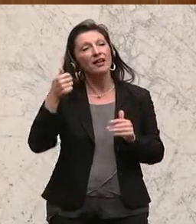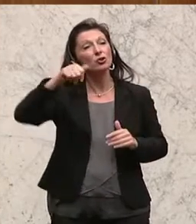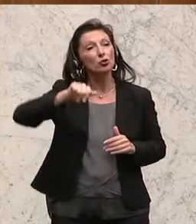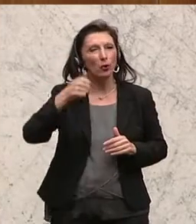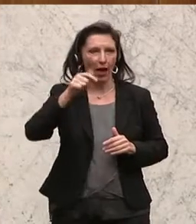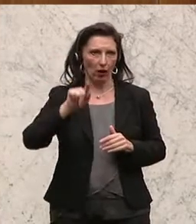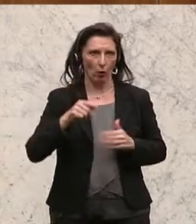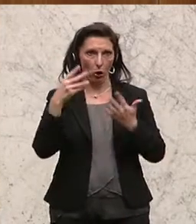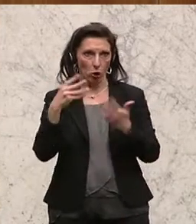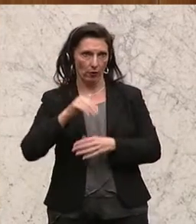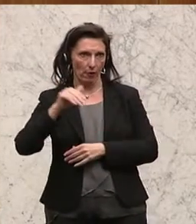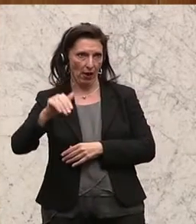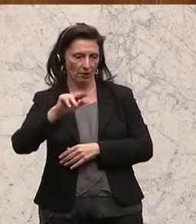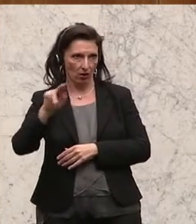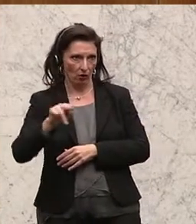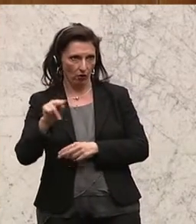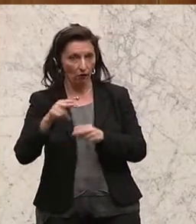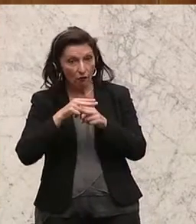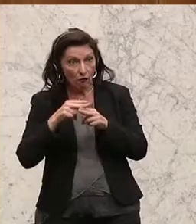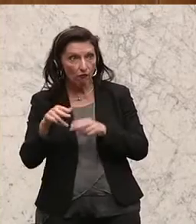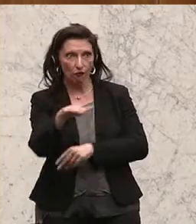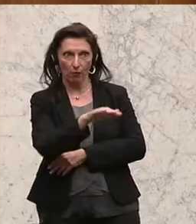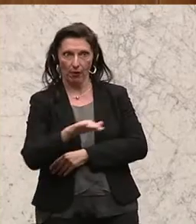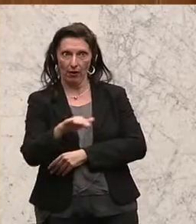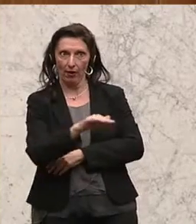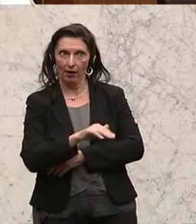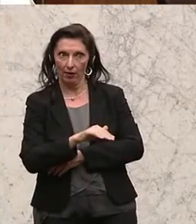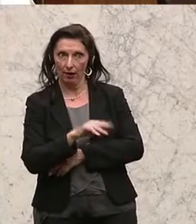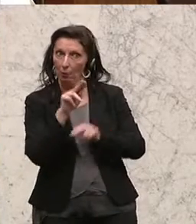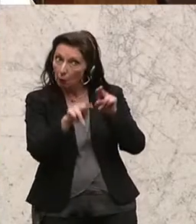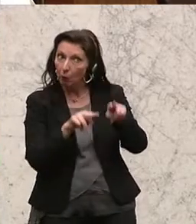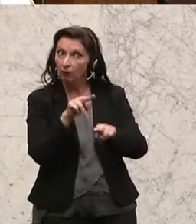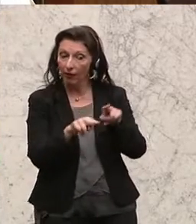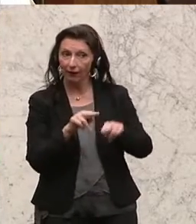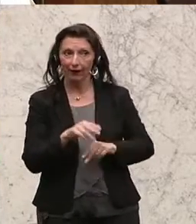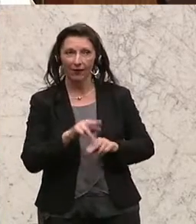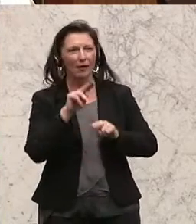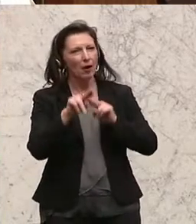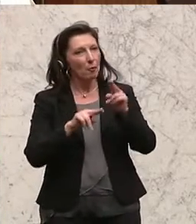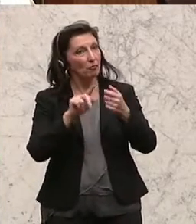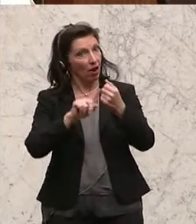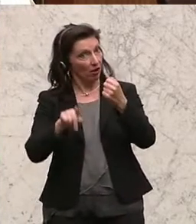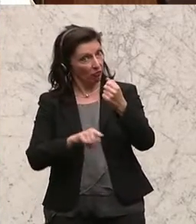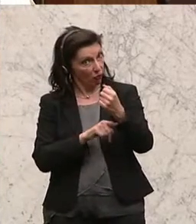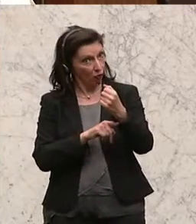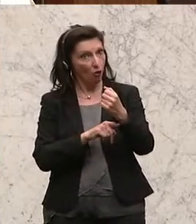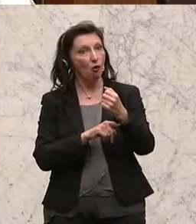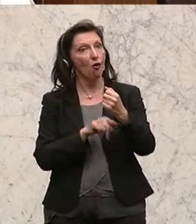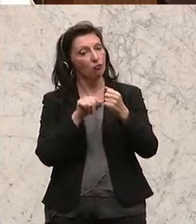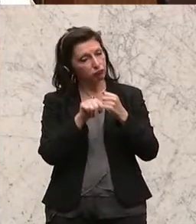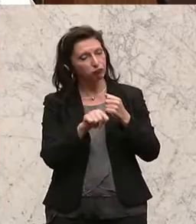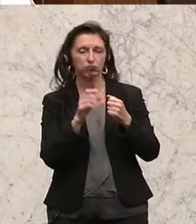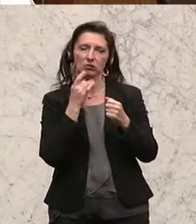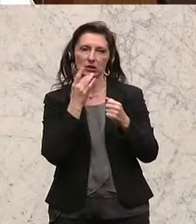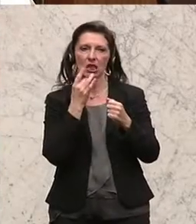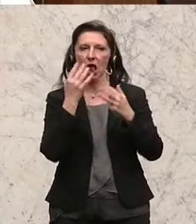Milliarden Euro für diesen Bereich aus. Der Pflegefonds wird dotiert und